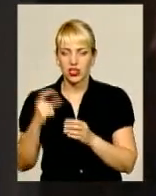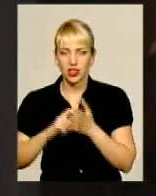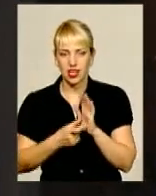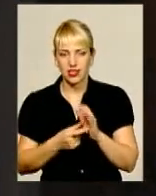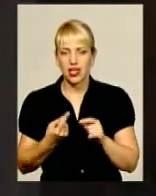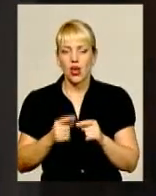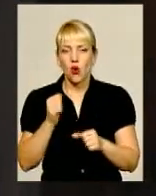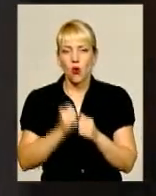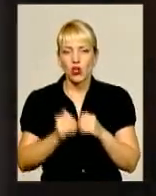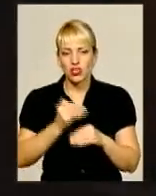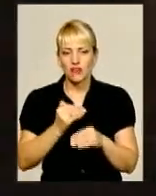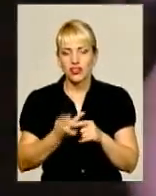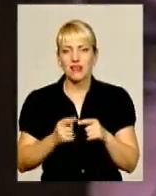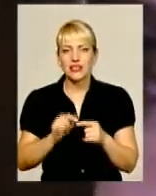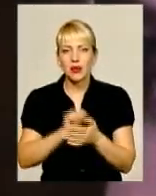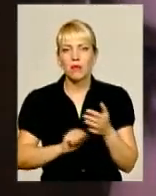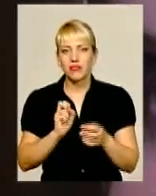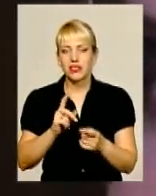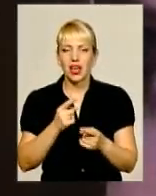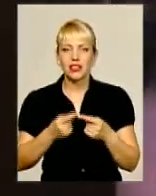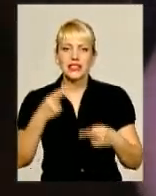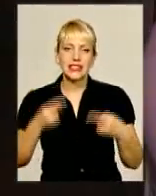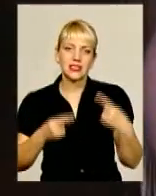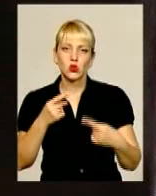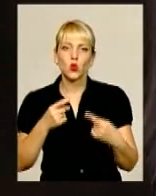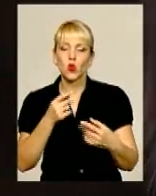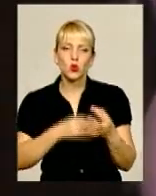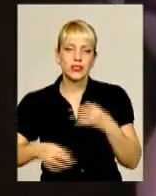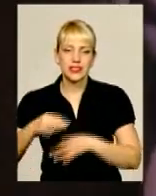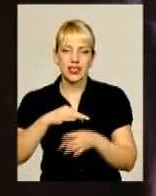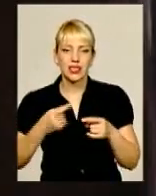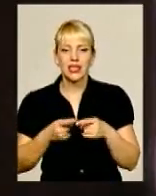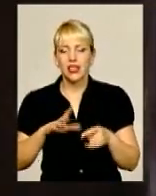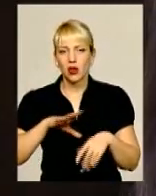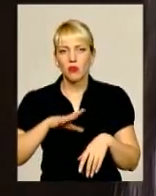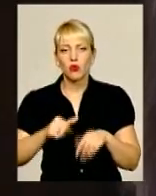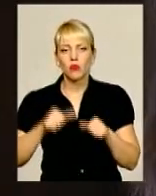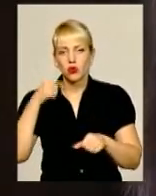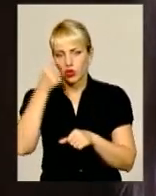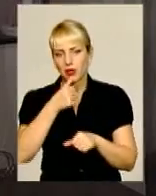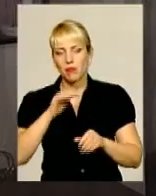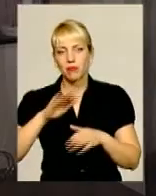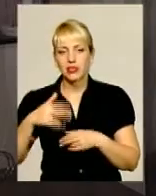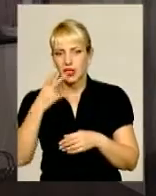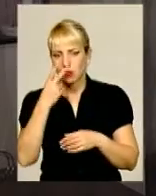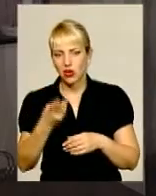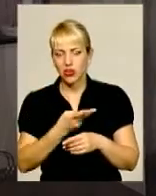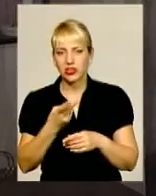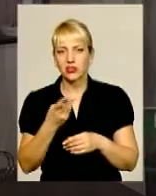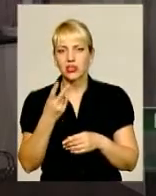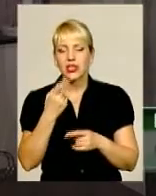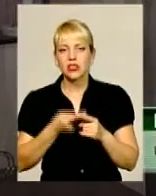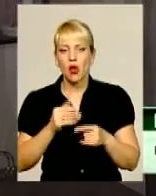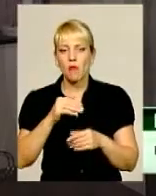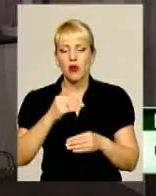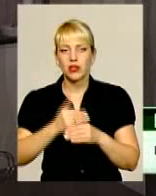привід для палких дискусій, кажуть вчителі. Так відбувалося і минулоріч, після перегляду поета й ката. Великі